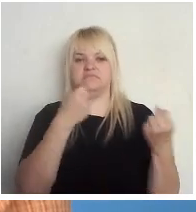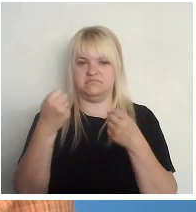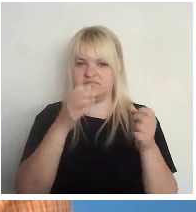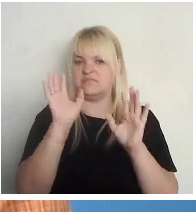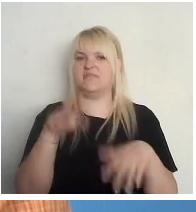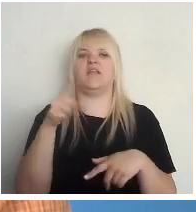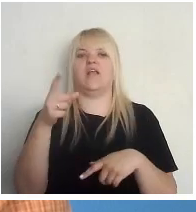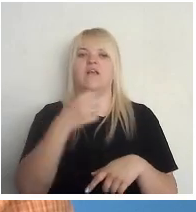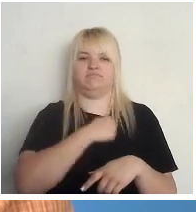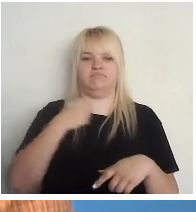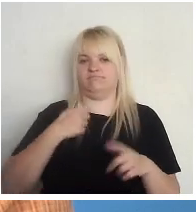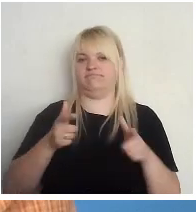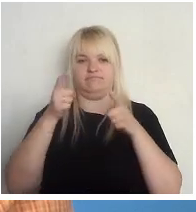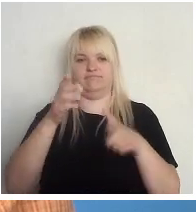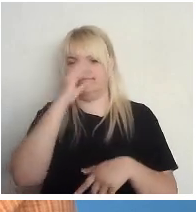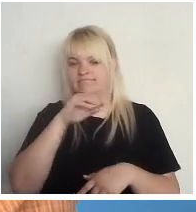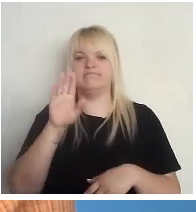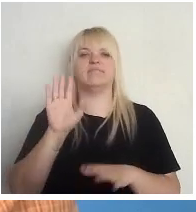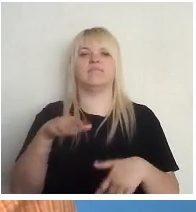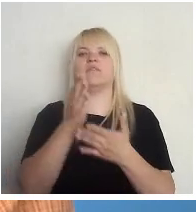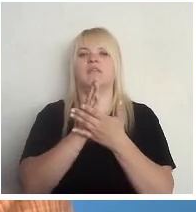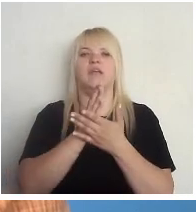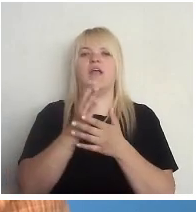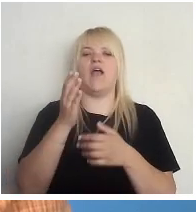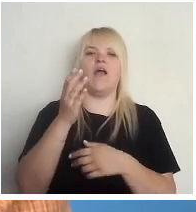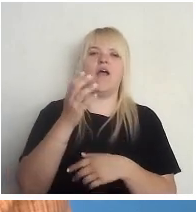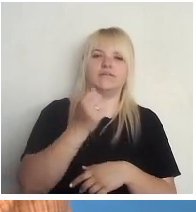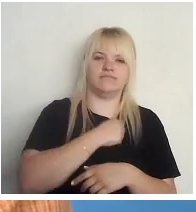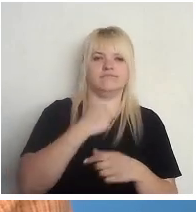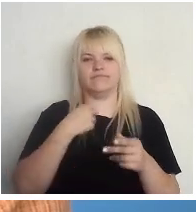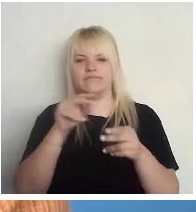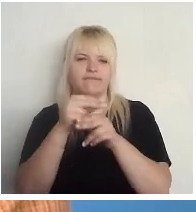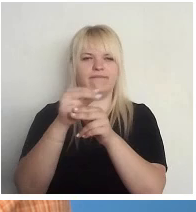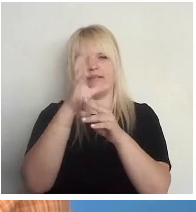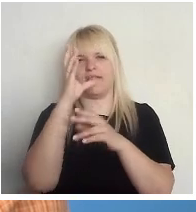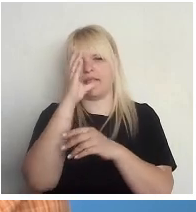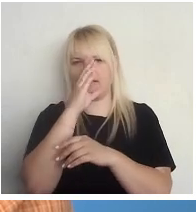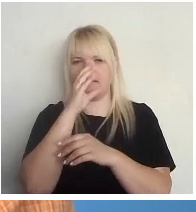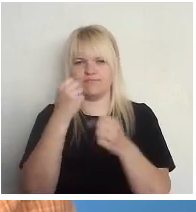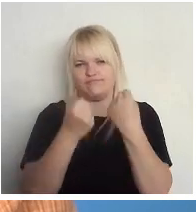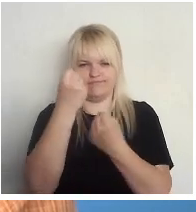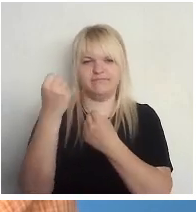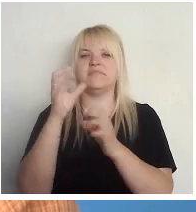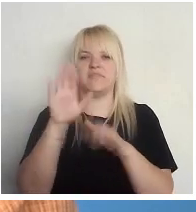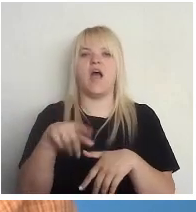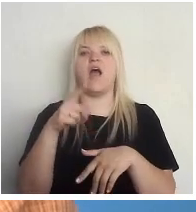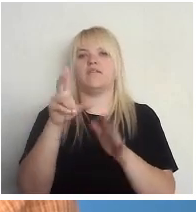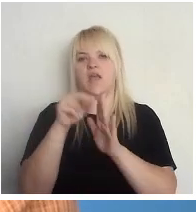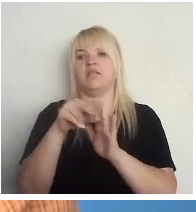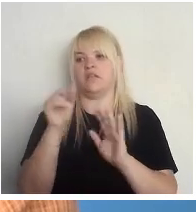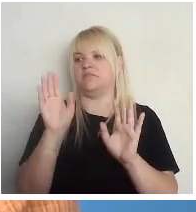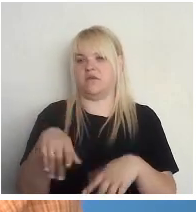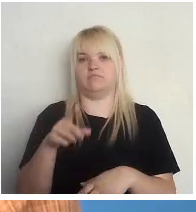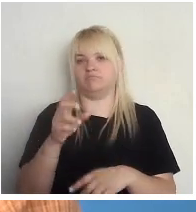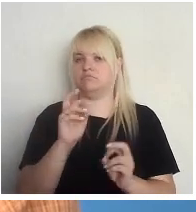nacionālajās bruņotajās spēkos un operēt kaujas tehniku drīkst vēlēt. Man liekas, ka ir ļoti kei. Jo savādāk iznāk,